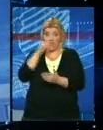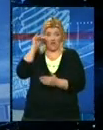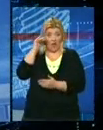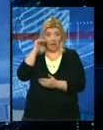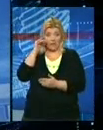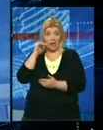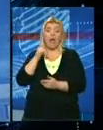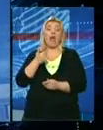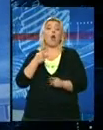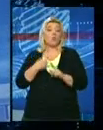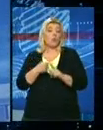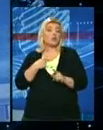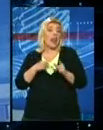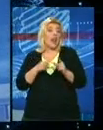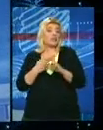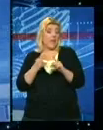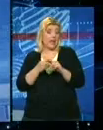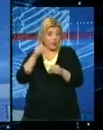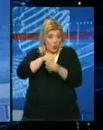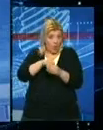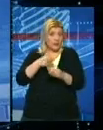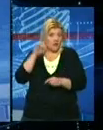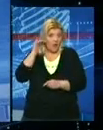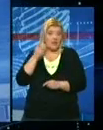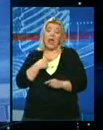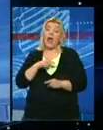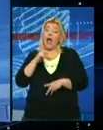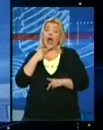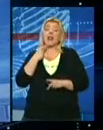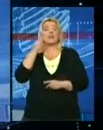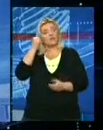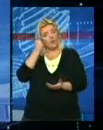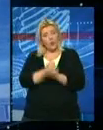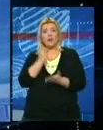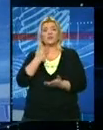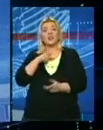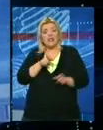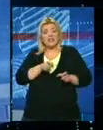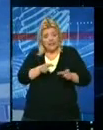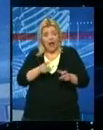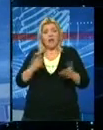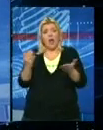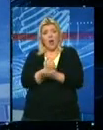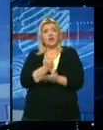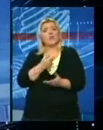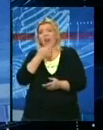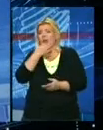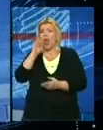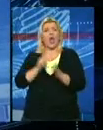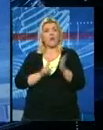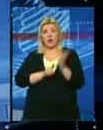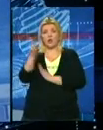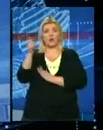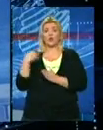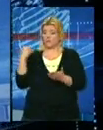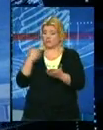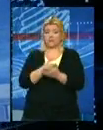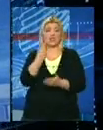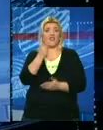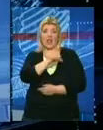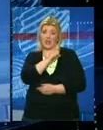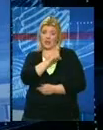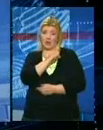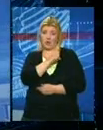kao i da li će SPS biti u njoj. Ali navodi da je ubeđen da će ta stranka ostvariti najbolji izborni rezultat od 2000.